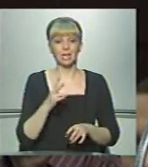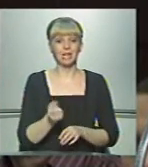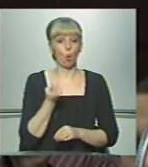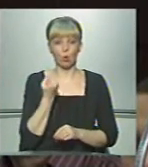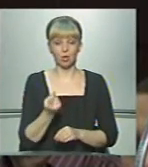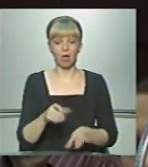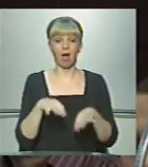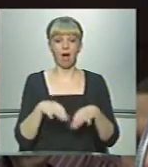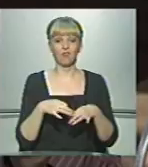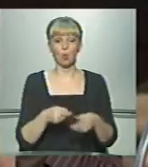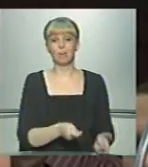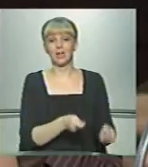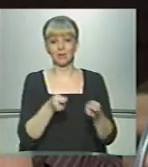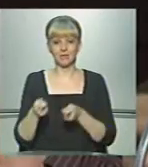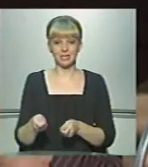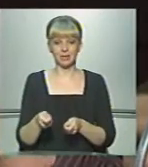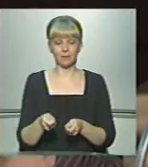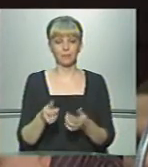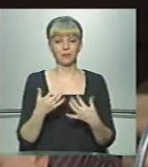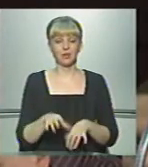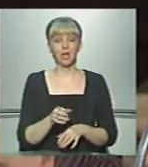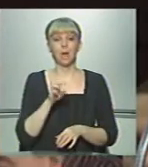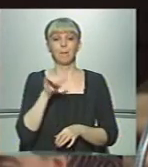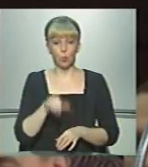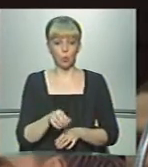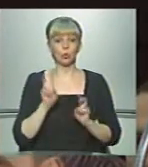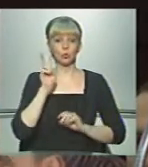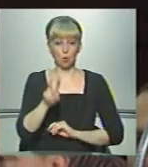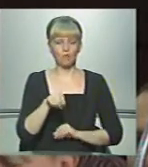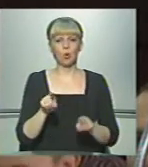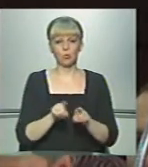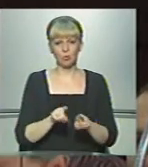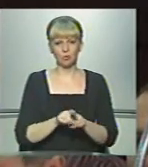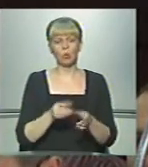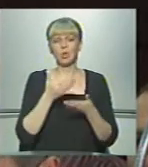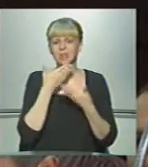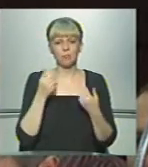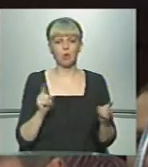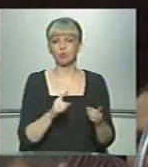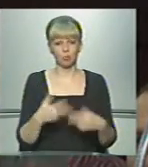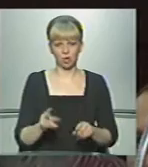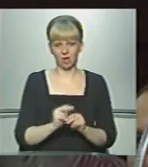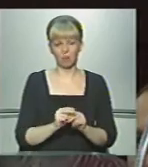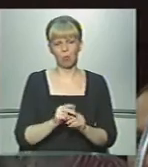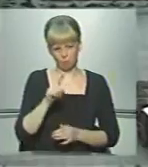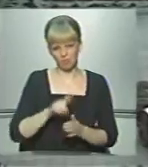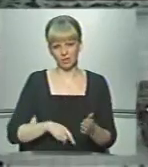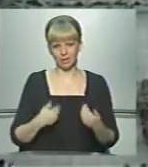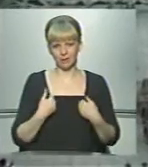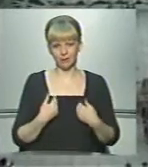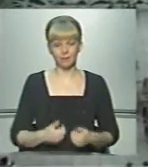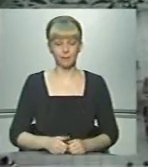автоперевізника. Даже вживані тролейбуси, вони теж, ну, немає вже, що ремонтувати, повірте мені.